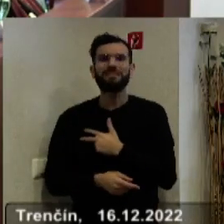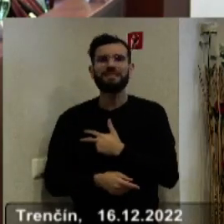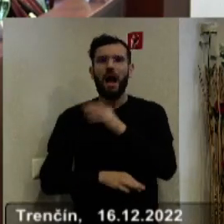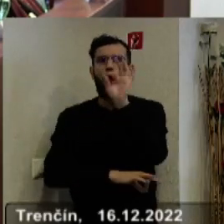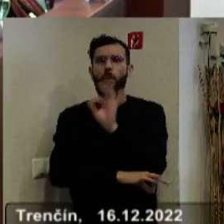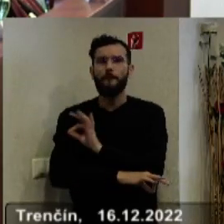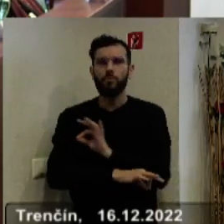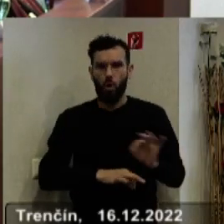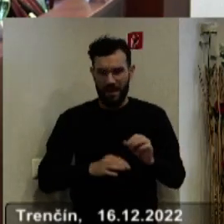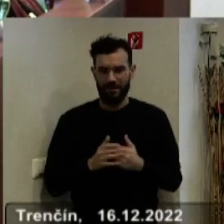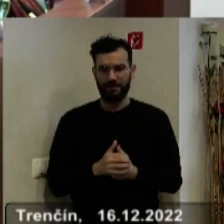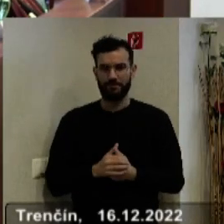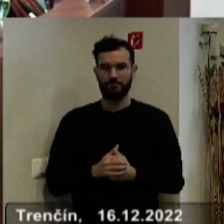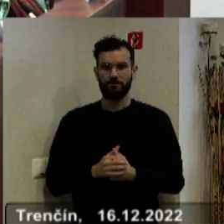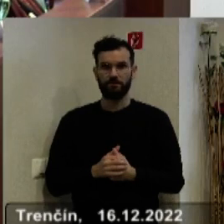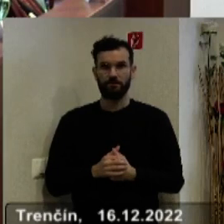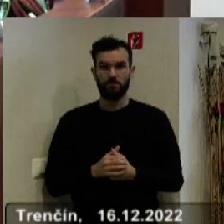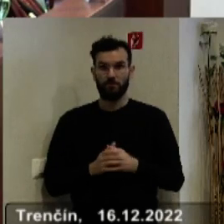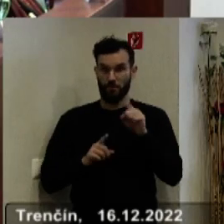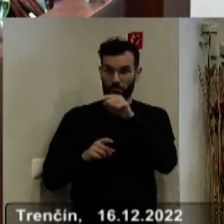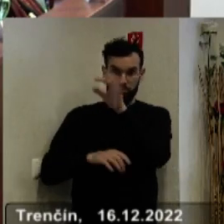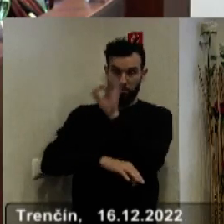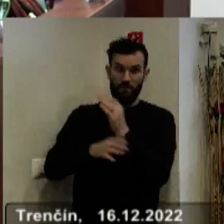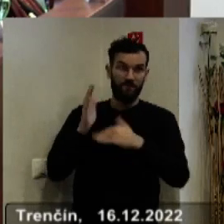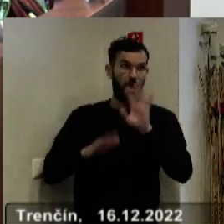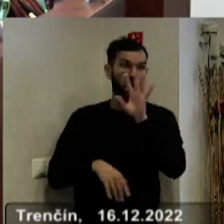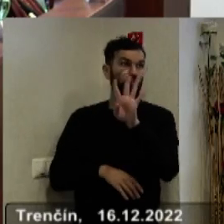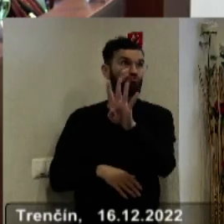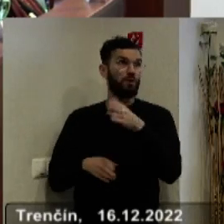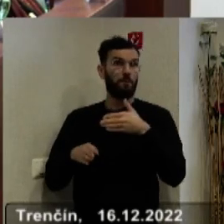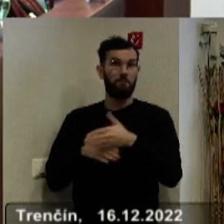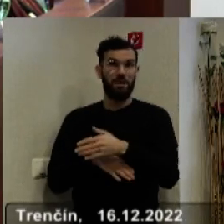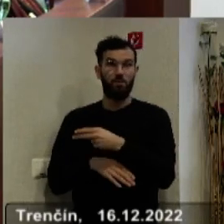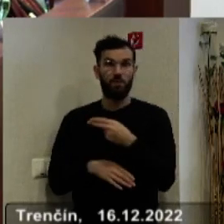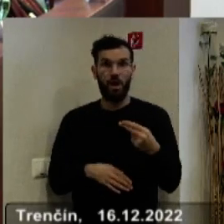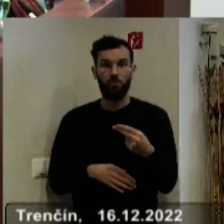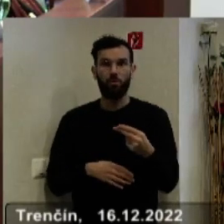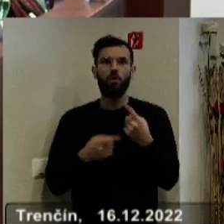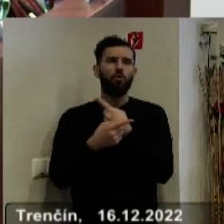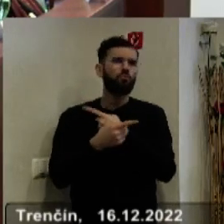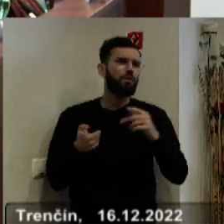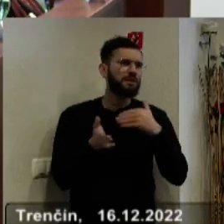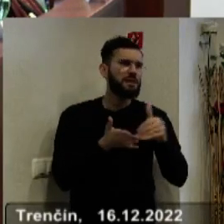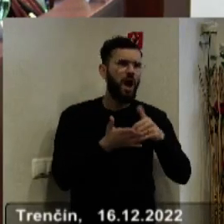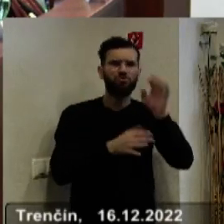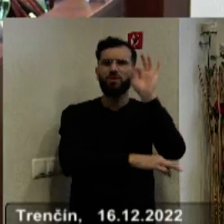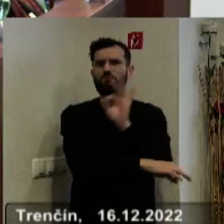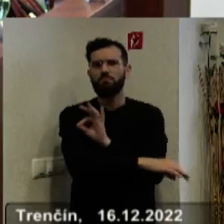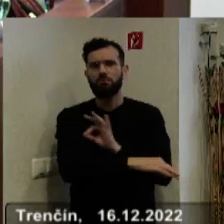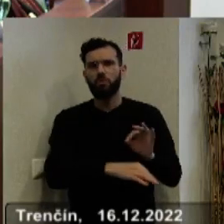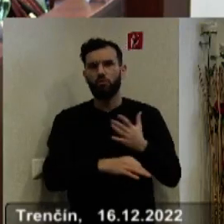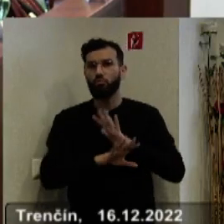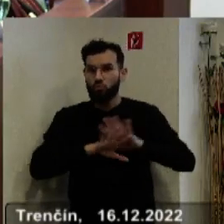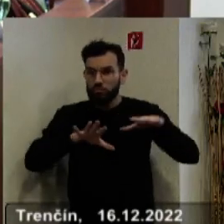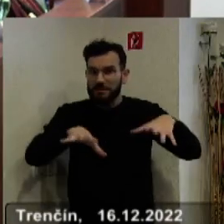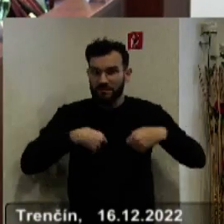-ko za viac ako 4 milióny eur. Potom sú tam rôzne IT projekty, ktoré máme, ktoré máme